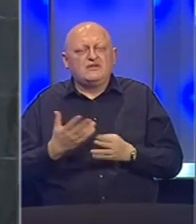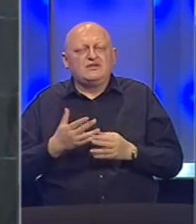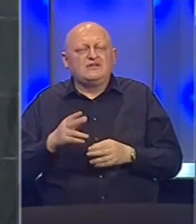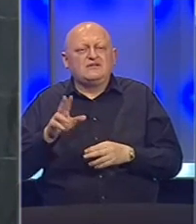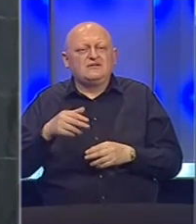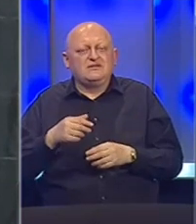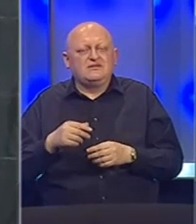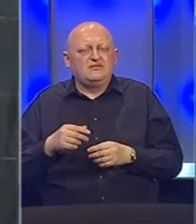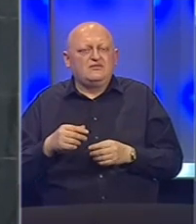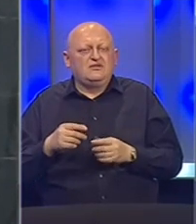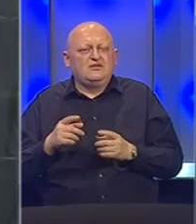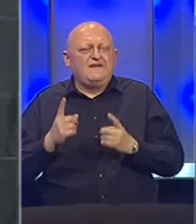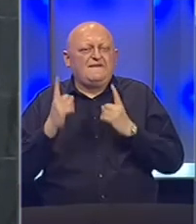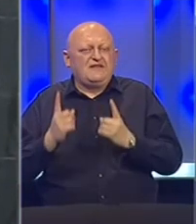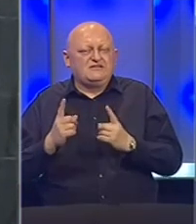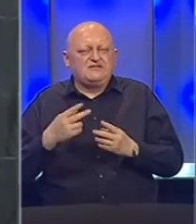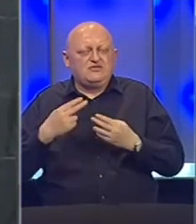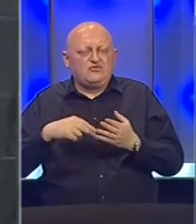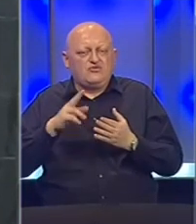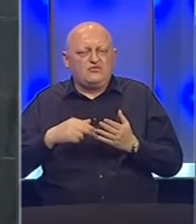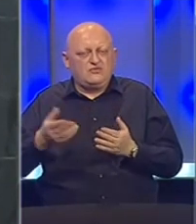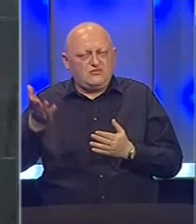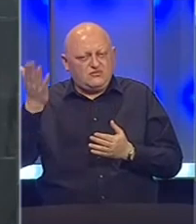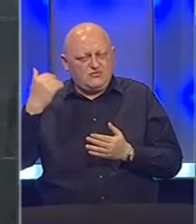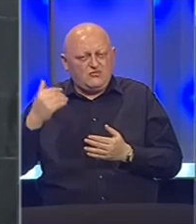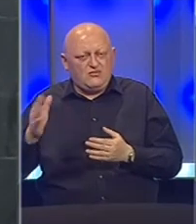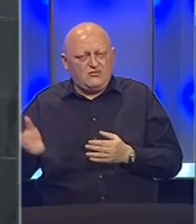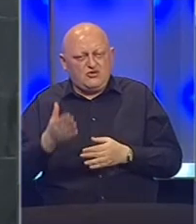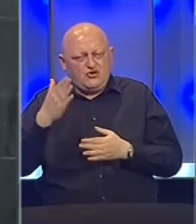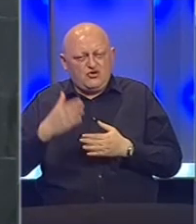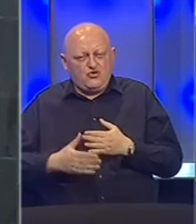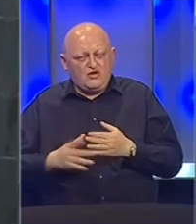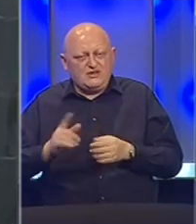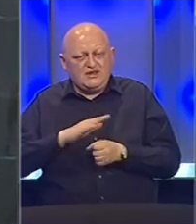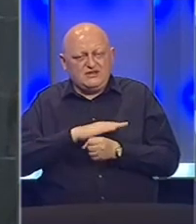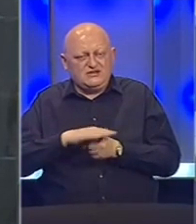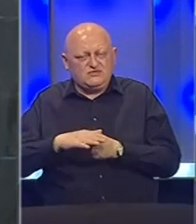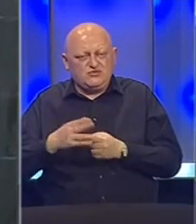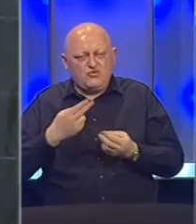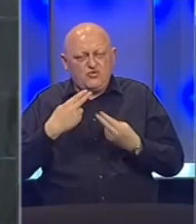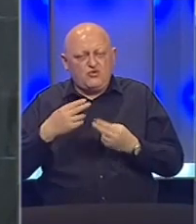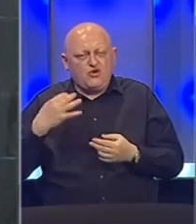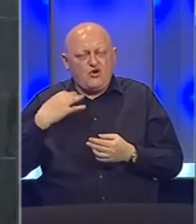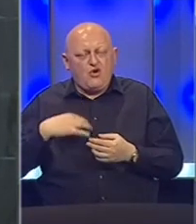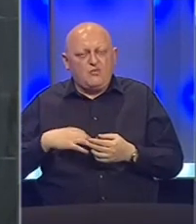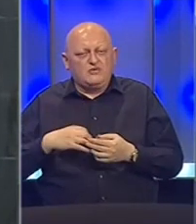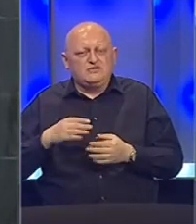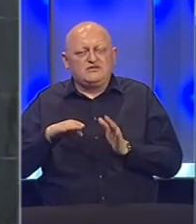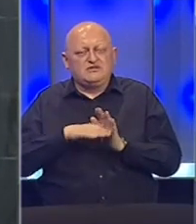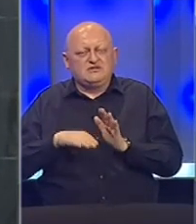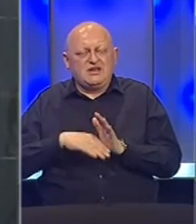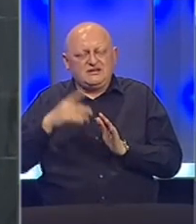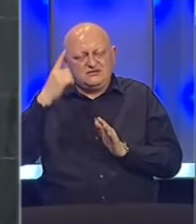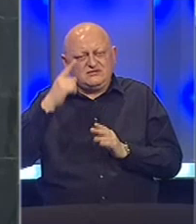takozvani piksni ugovori. Protekom tog roka i neispunjenja ugovorne oboveze, zakon